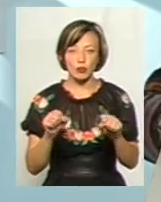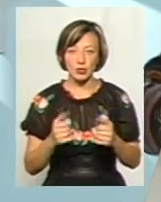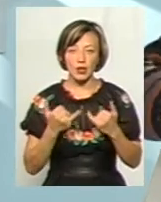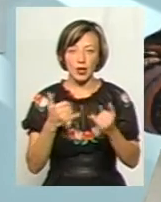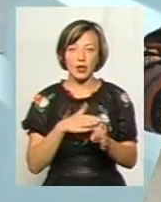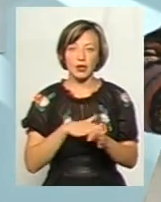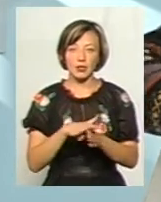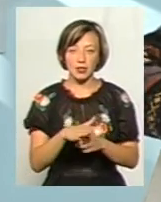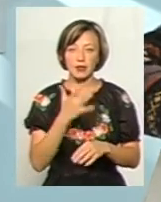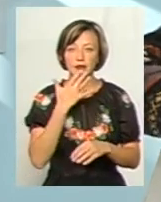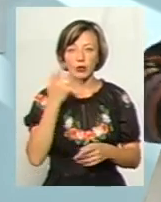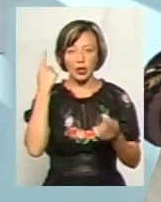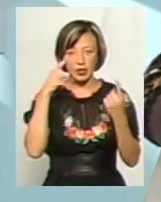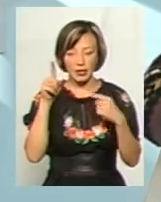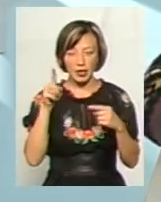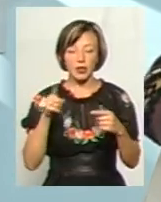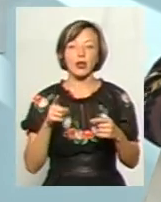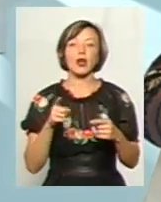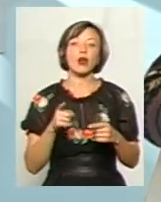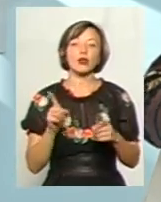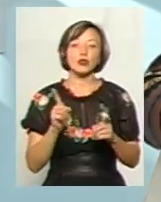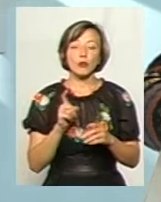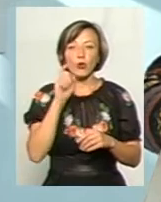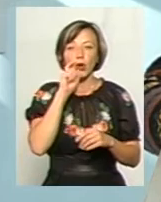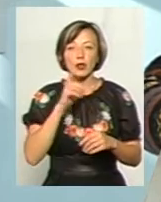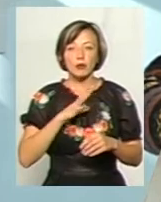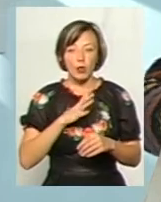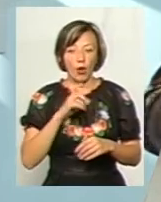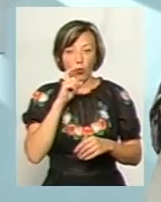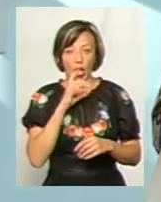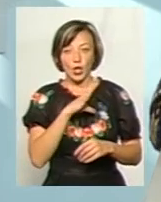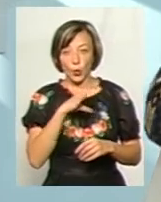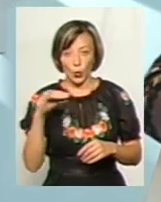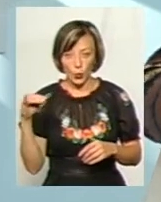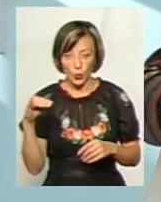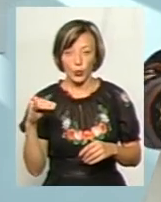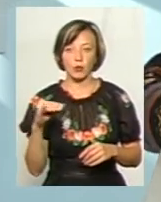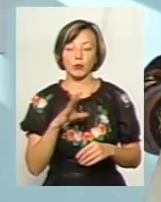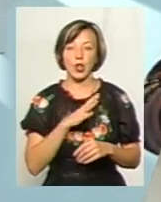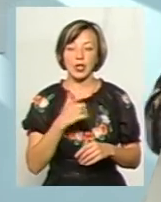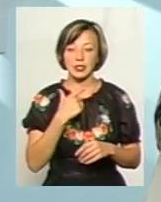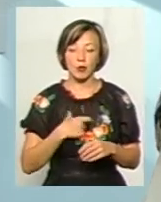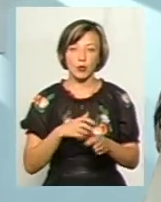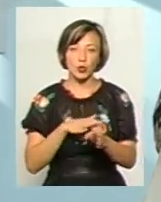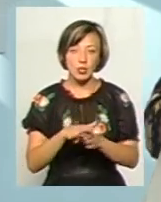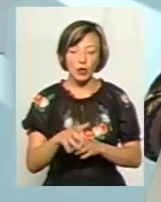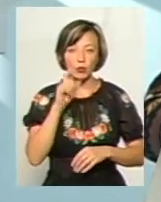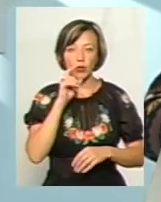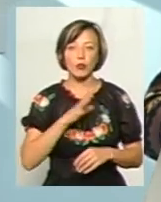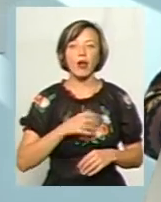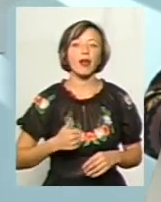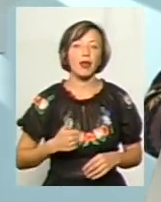реалізації національної ідеї, тобто для реалізації того, щоб Україна була українською, щоб Україна була самодостатньою, щоб Україна була